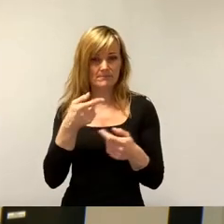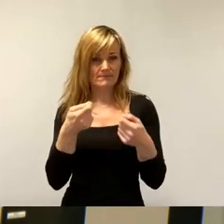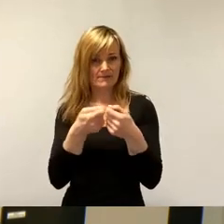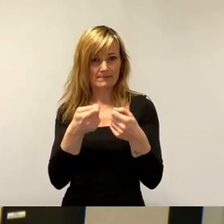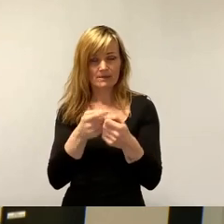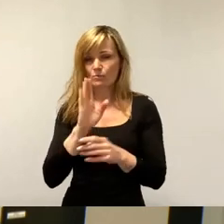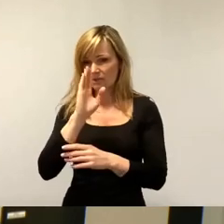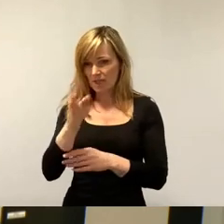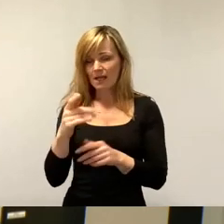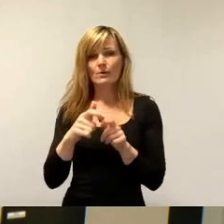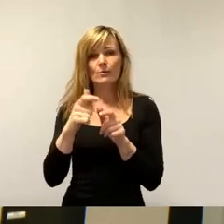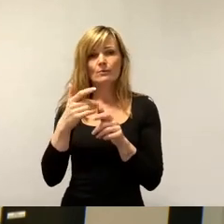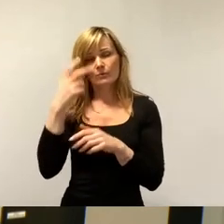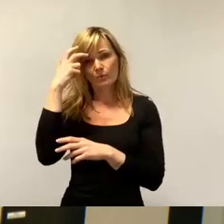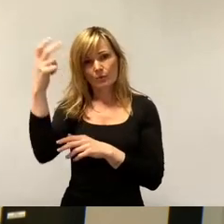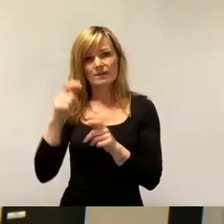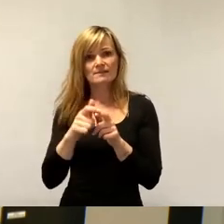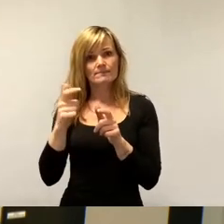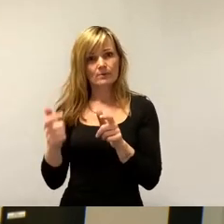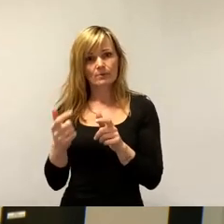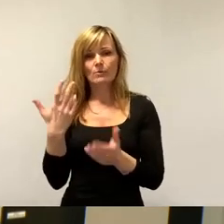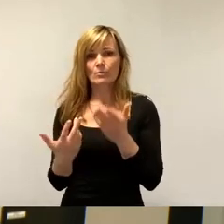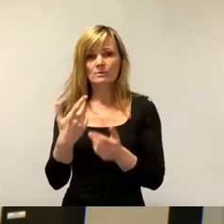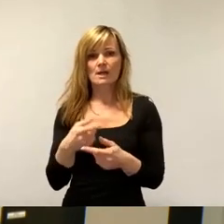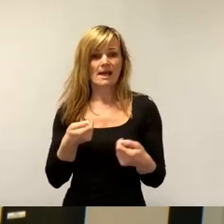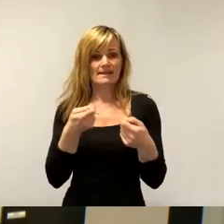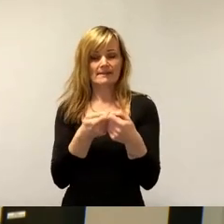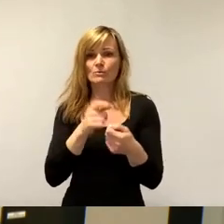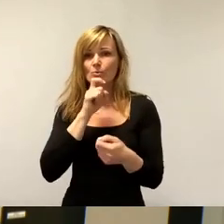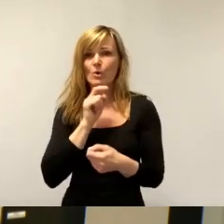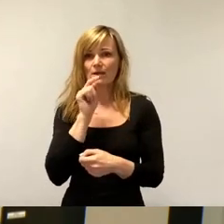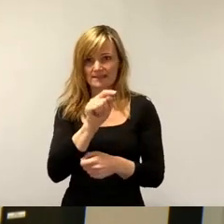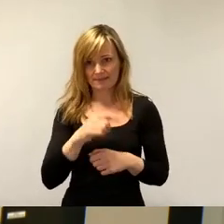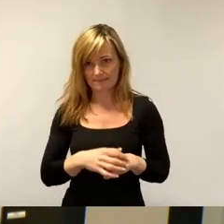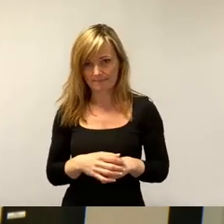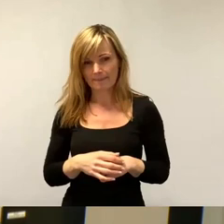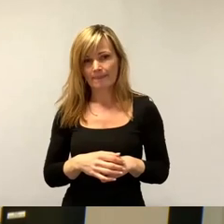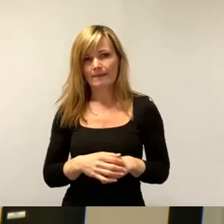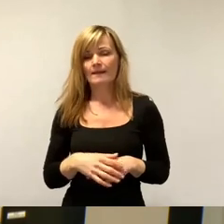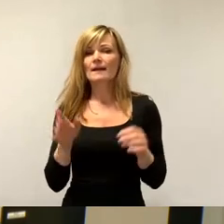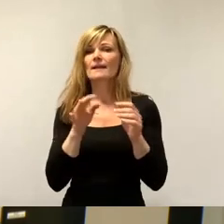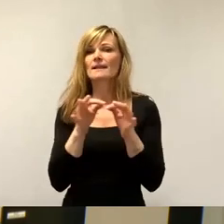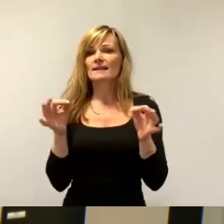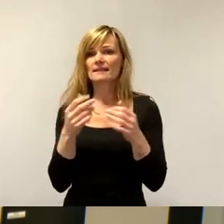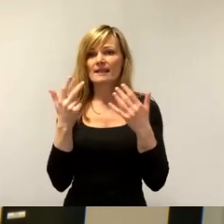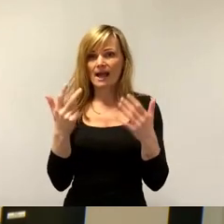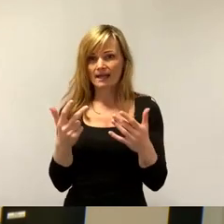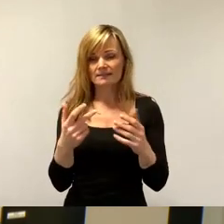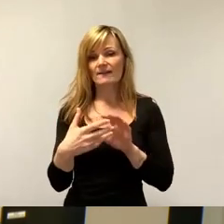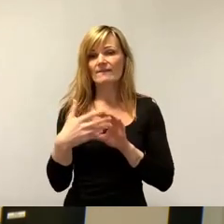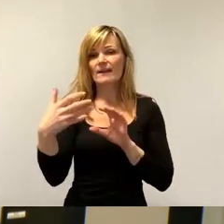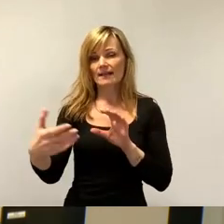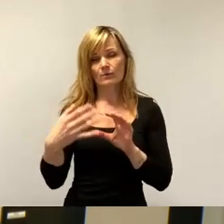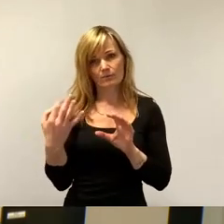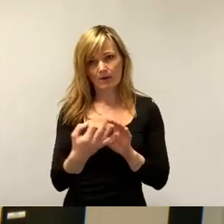brauchen die Elektrifizierung nach Görlitz. Die Linie 8 muss verlängert werden, damit die Anbindung an